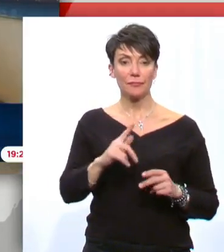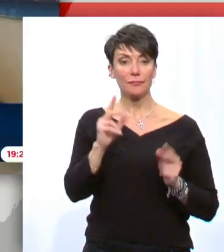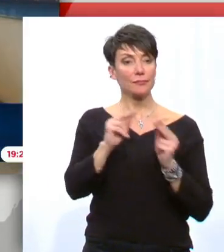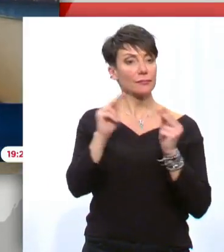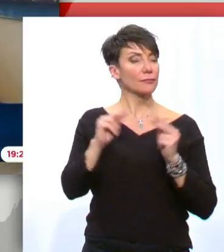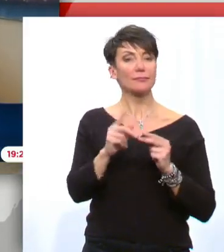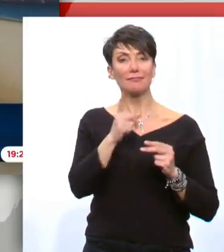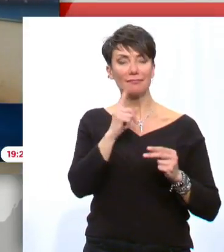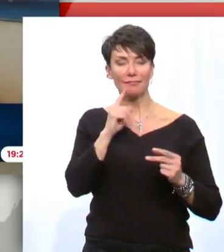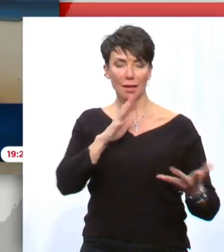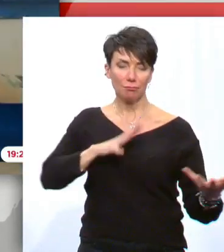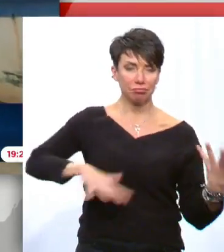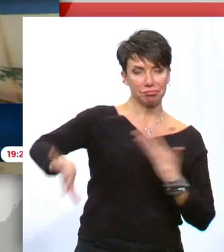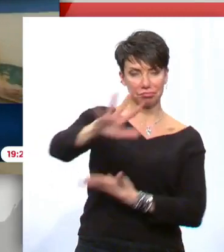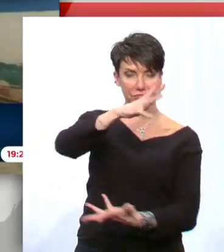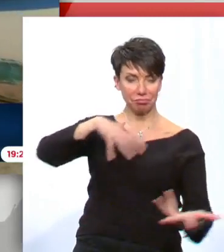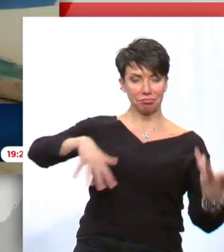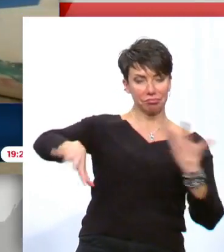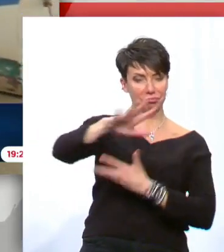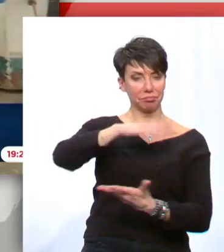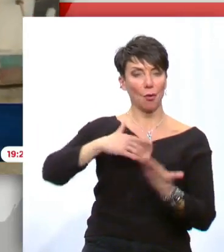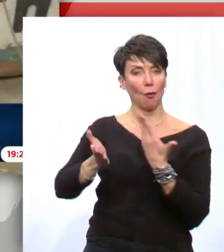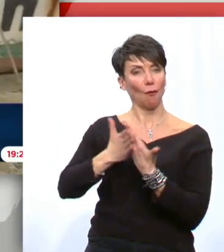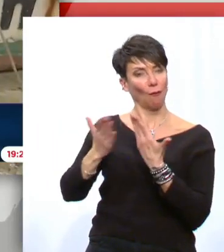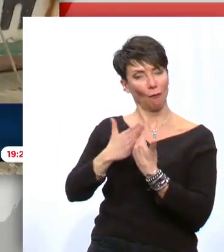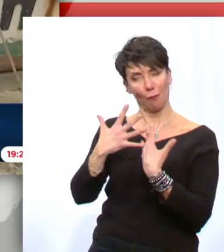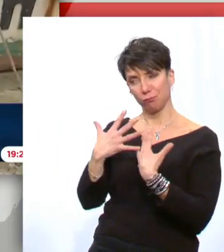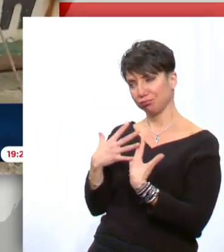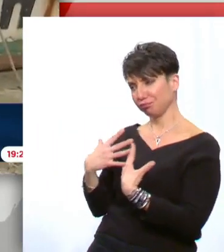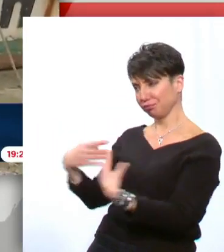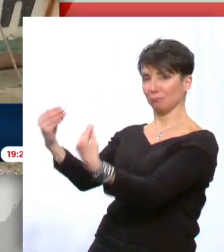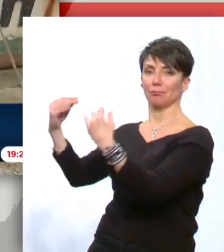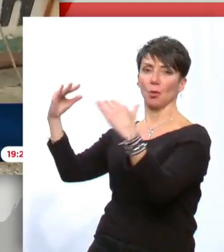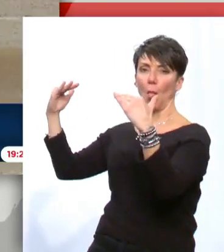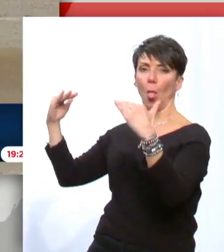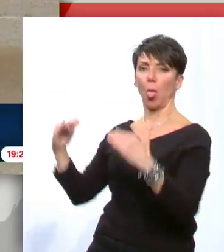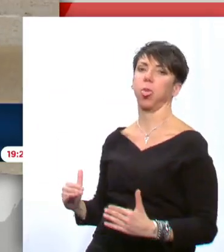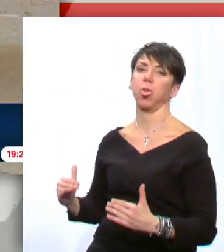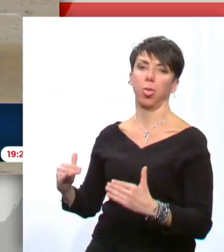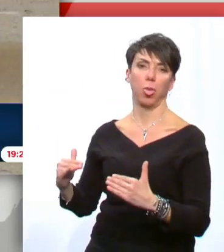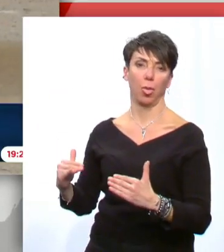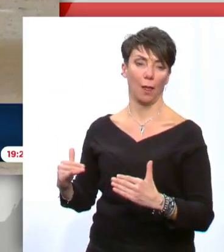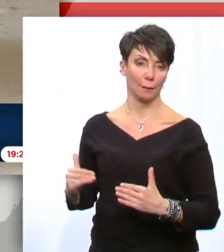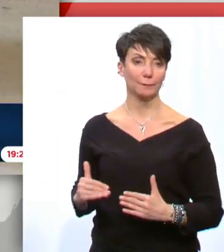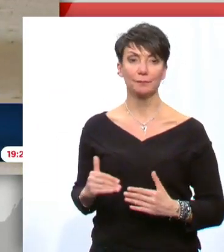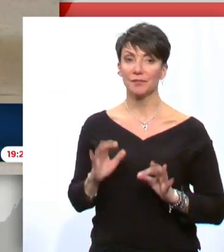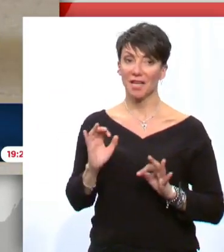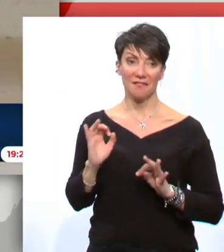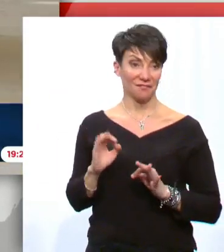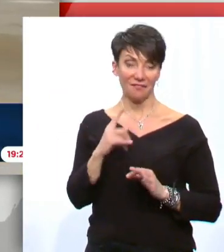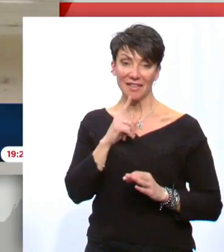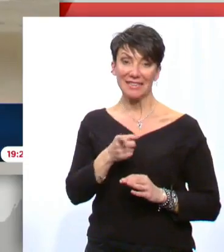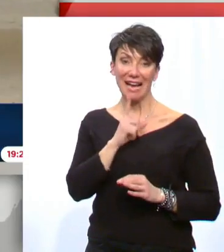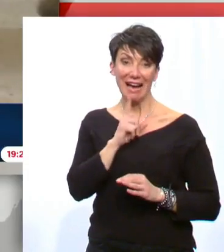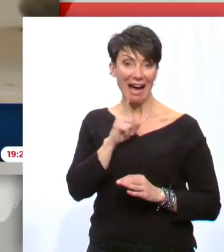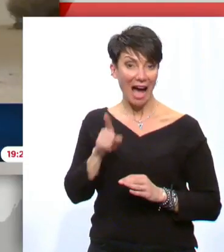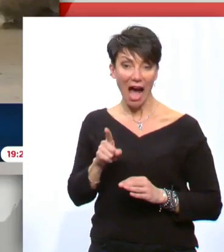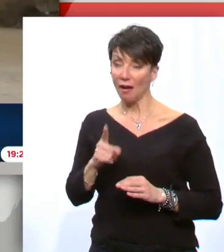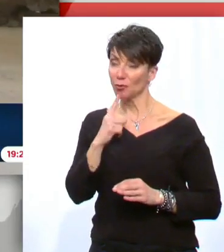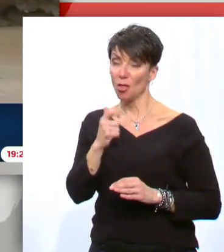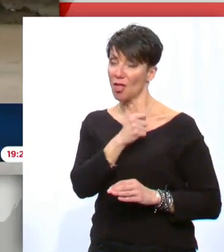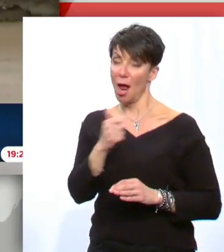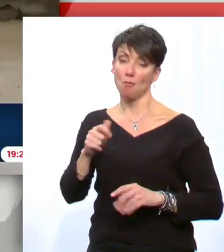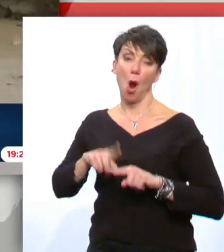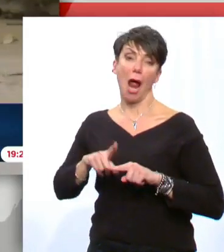Αυτή η αντικυκλονική κυκλοφορία βοηθάει ώστε να έχουμε τη μείωση στα θάλασσα, αυτό είναι γνωστό. Δεν είναι μόνο στη χώρα, όμως στη Μεσόγειο.